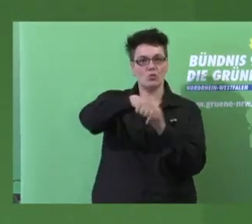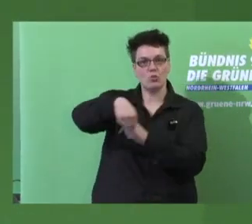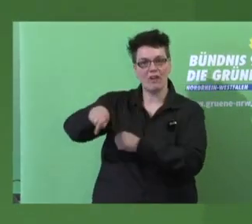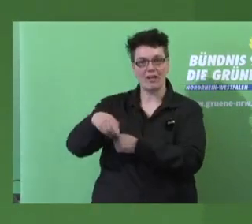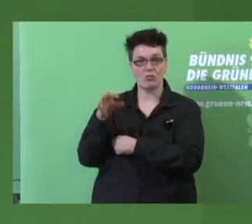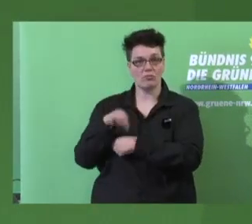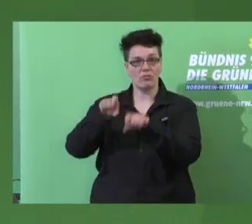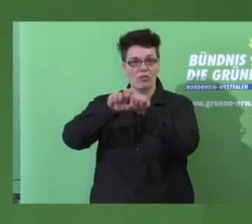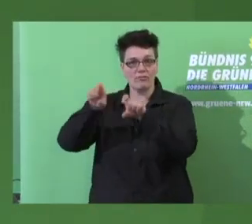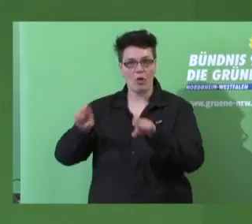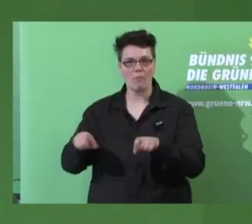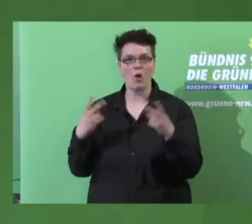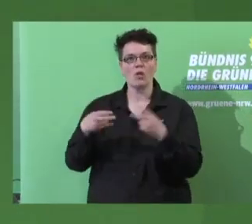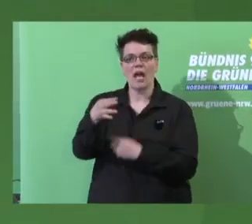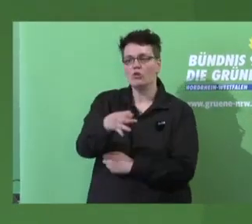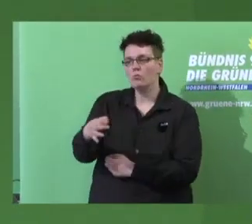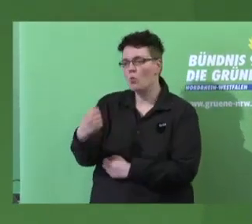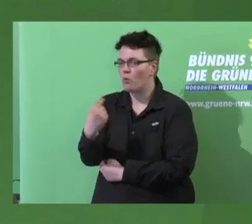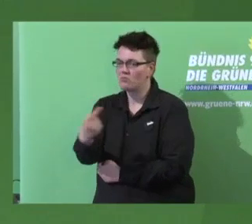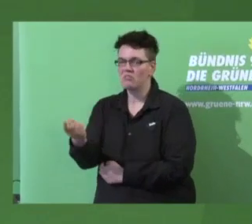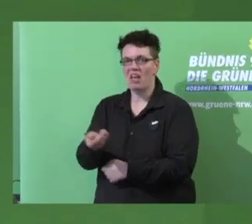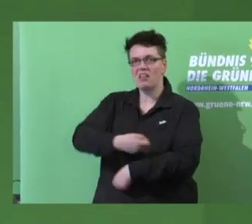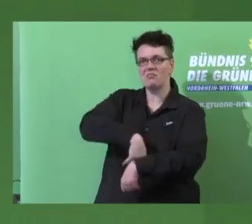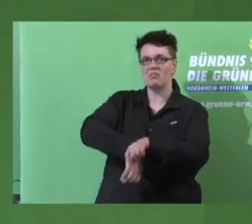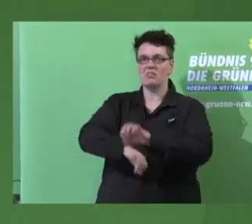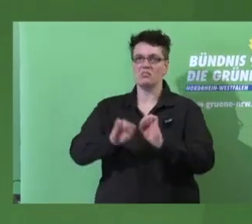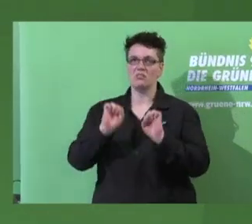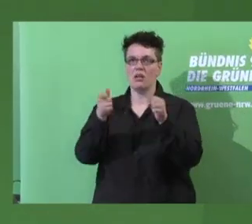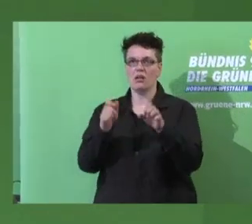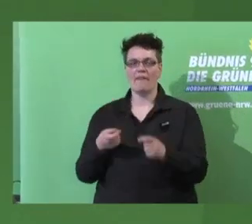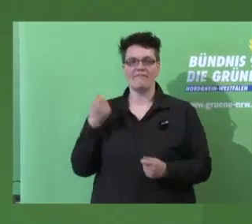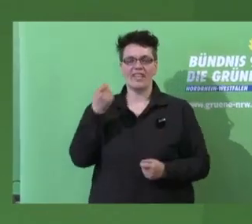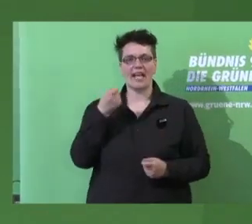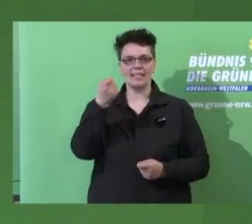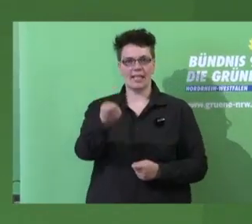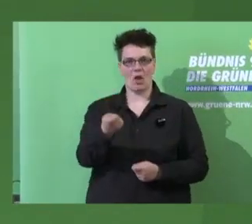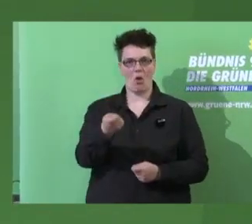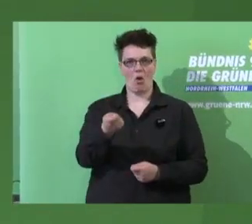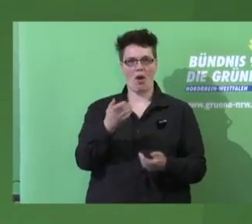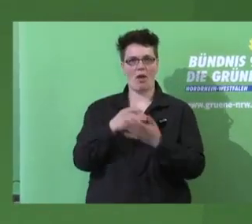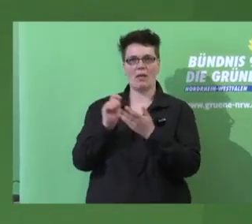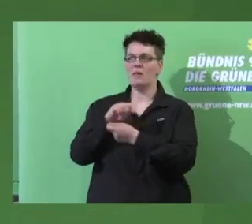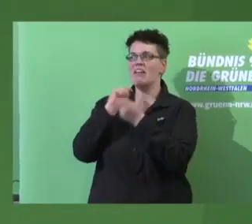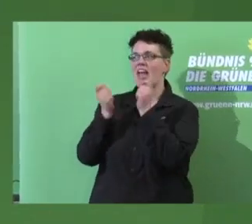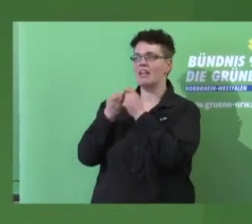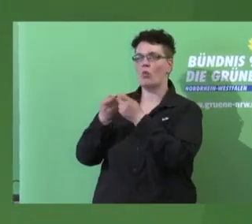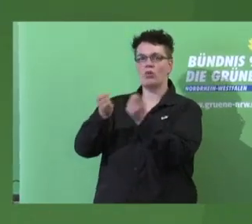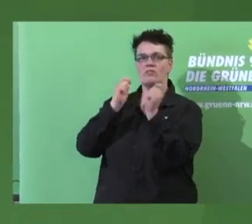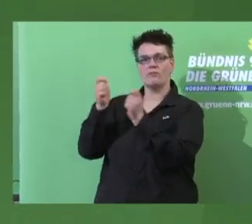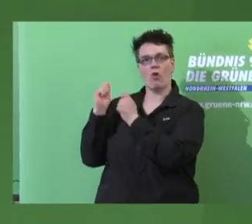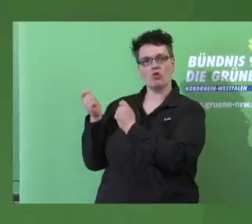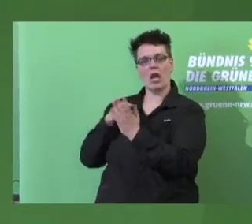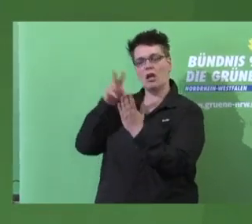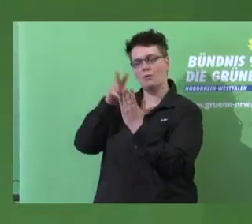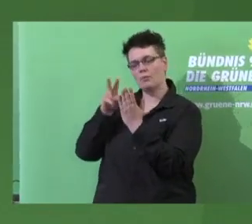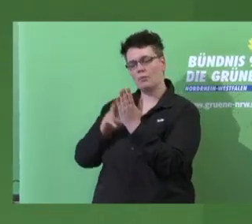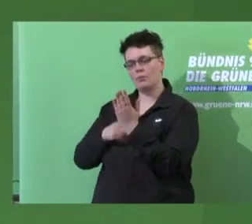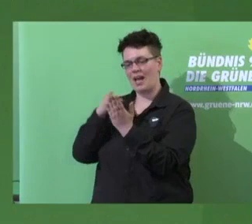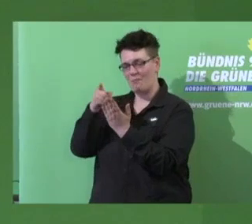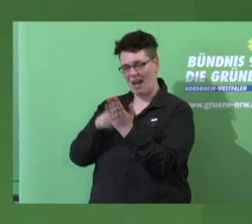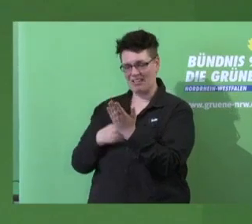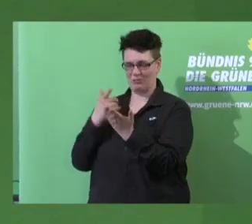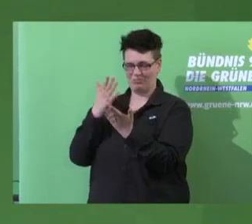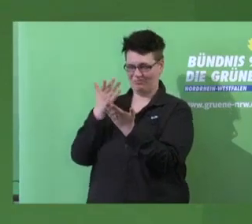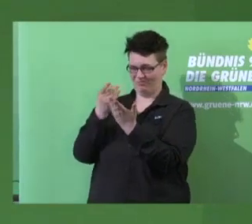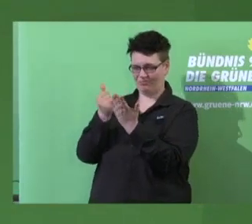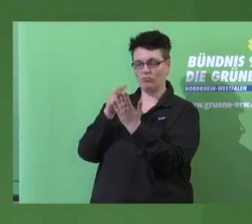Finanzierungswege angehen? Was ich in den Änderungsvorschlägen gehört habe, zeigt mir noch nicht den Weg auf, wie ihr den Kommunen die Möglichkeiten geben wollt,